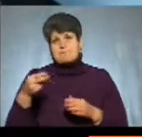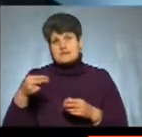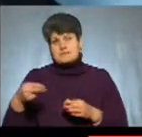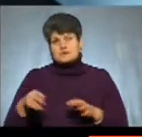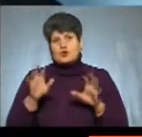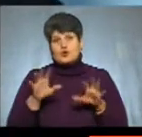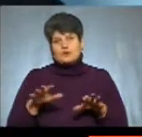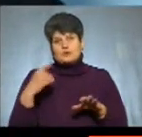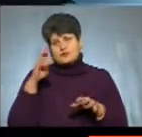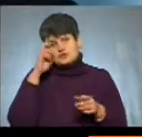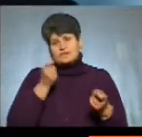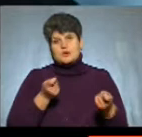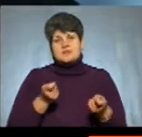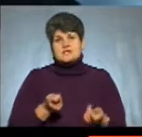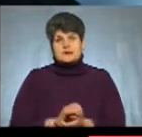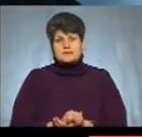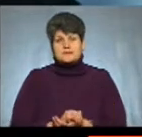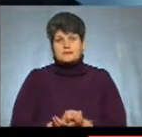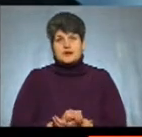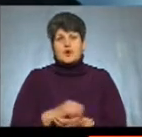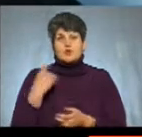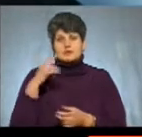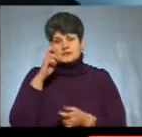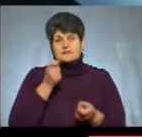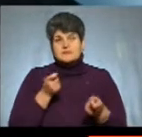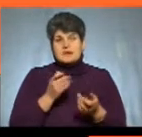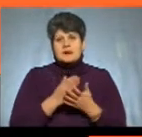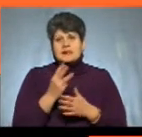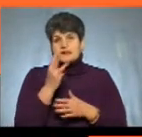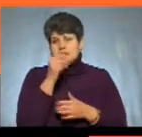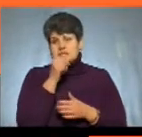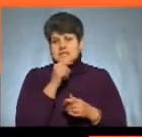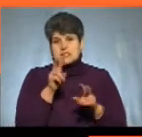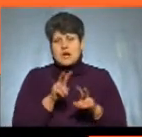головою обласної державної адміністрації. Обласна адміністрація має до трьох місяців на розгляд.